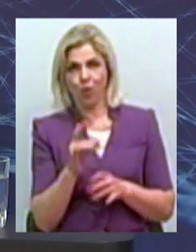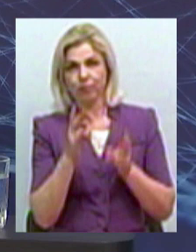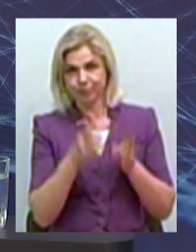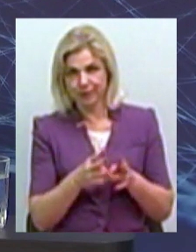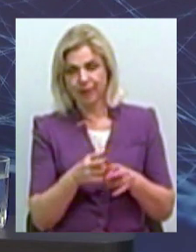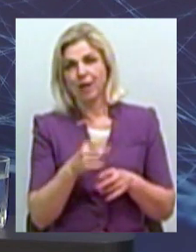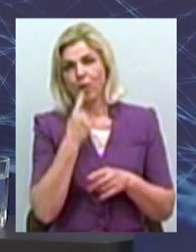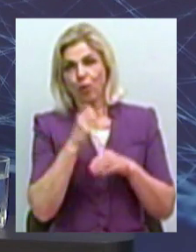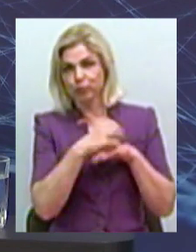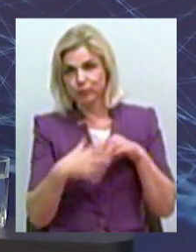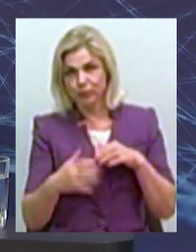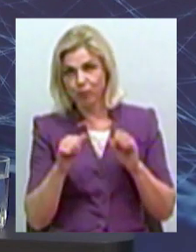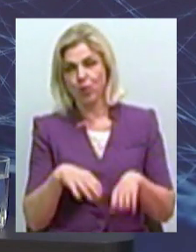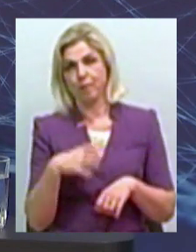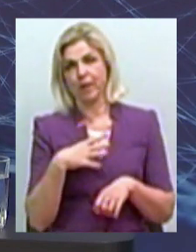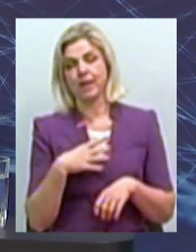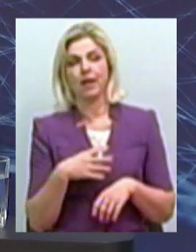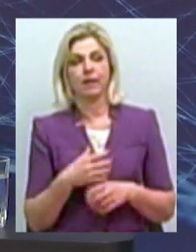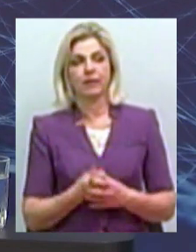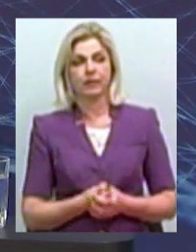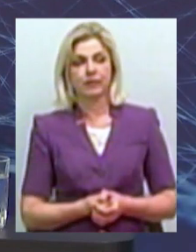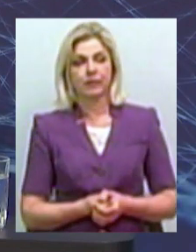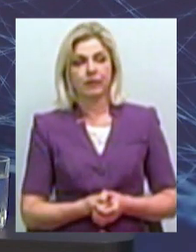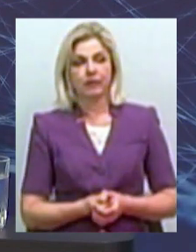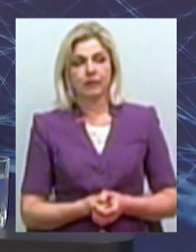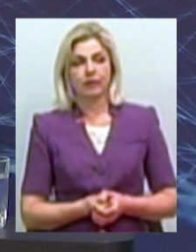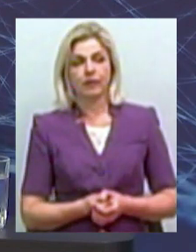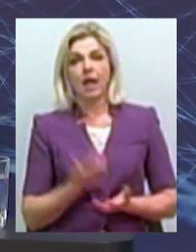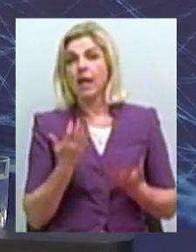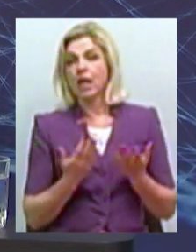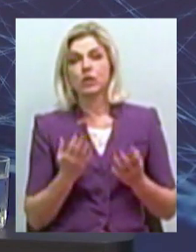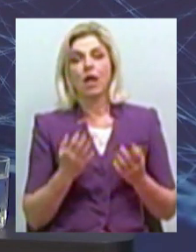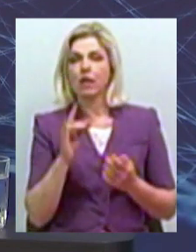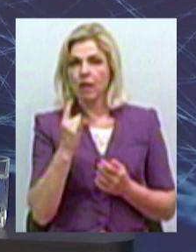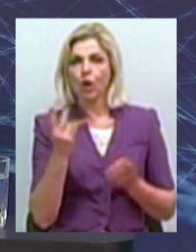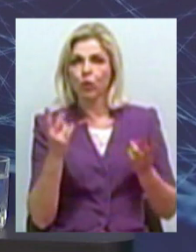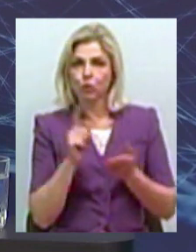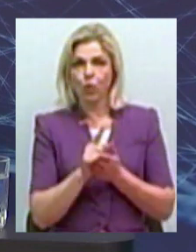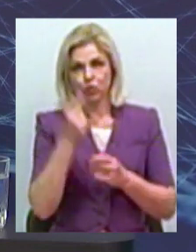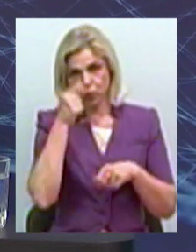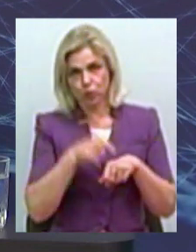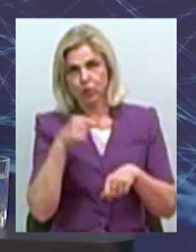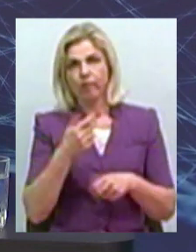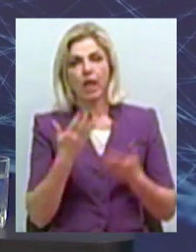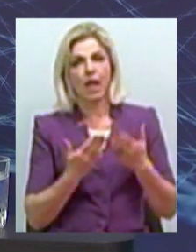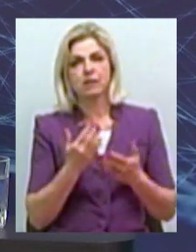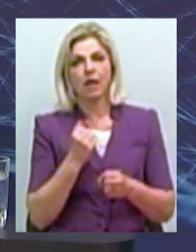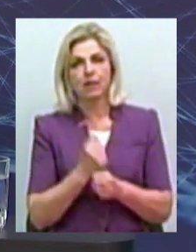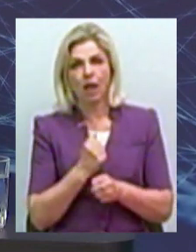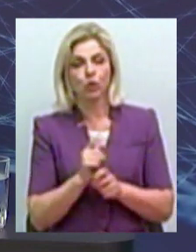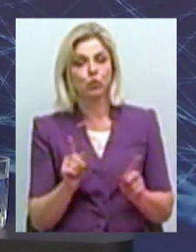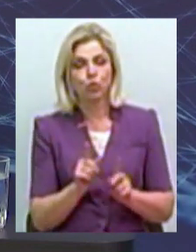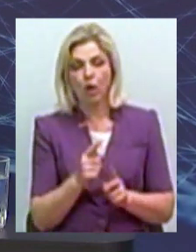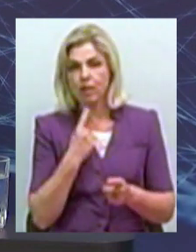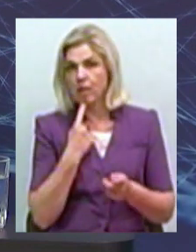робити щось необережно, то може зачепитися за вугол, поранити собі пальчик, або